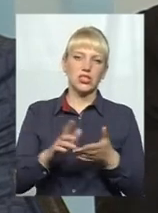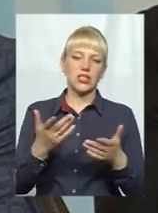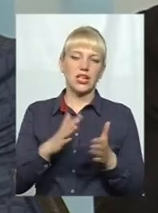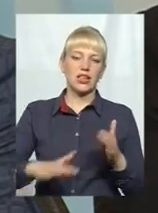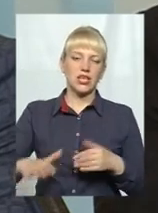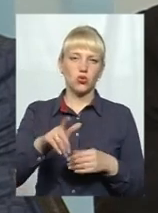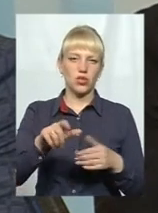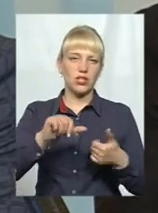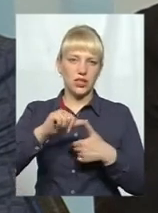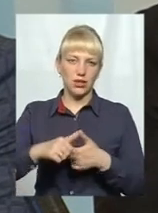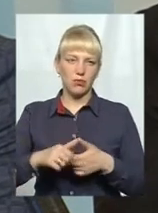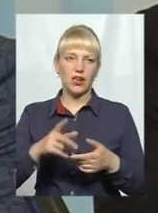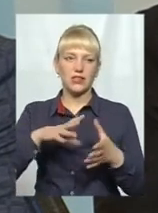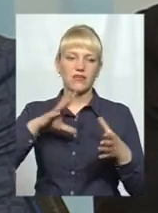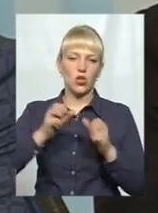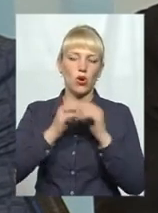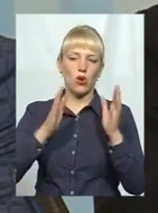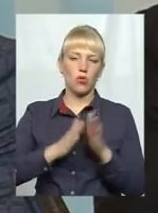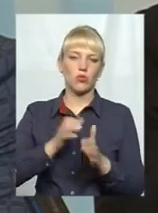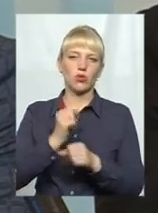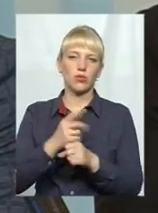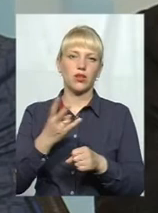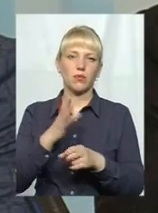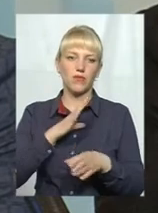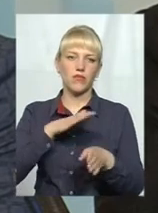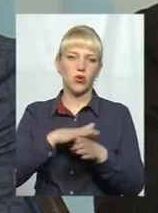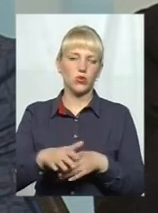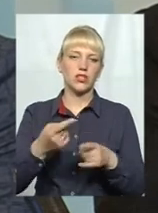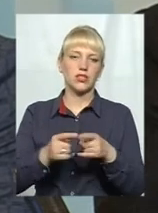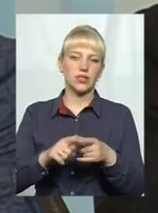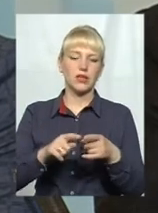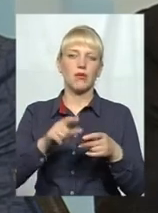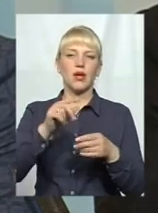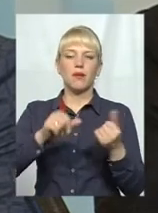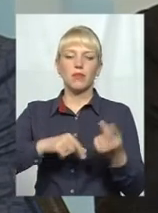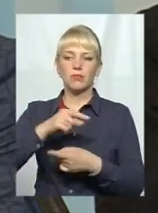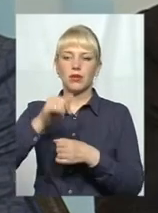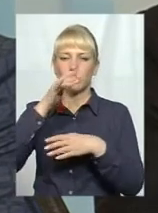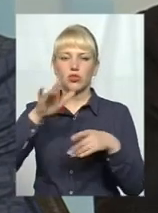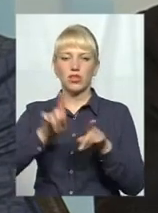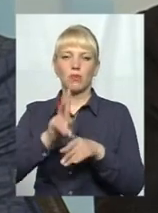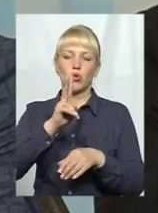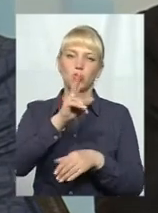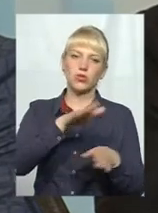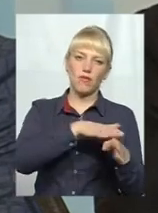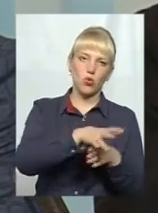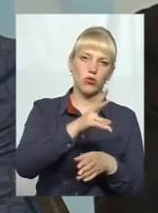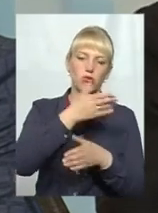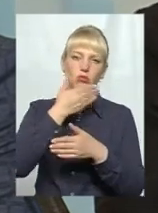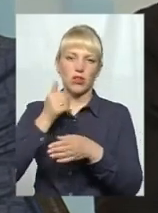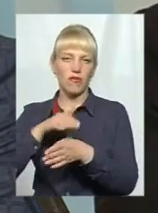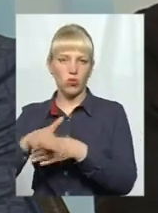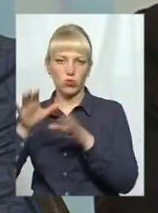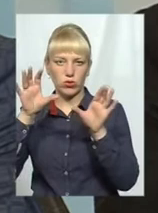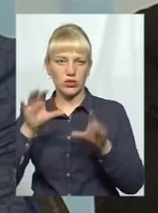повністю комплекс робіт, який має виконуватися даними підприємцями. Не може бути так, що один пункт виконує, другий не виконує. Тому